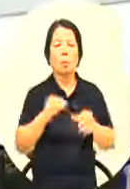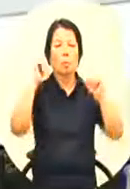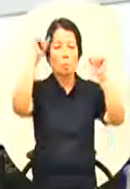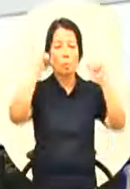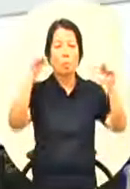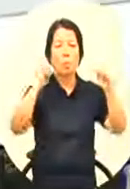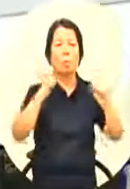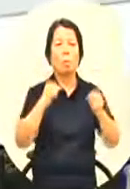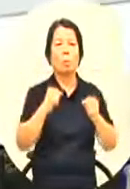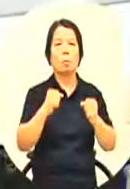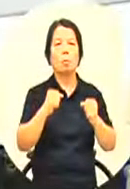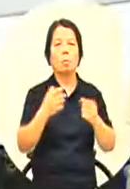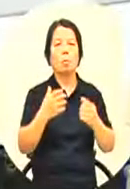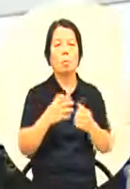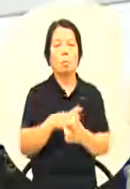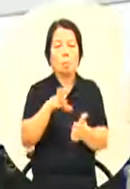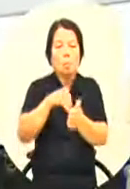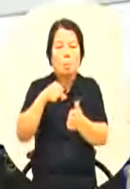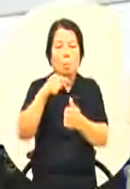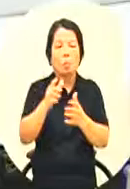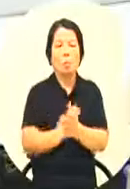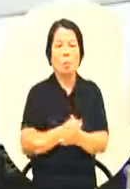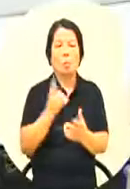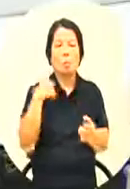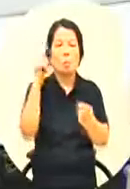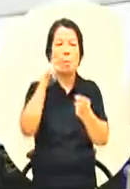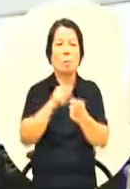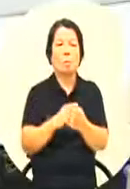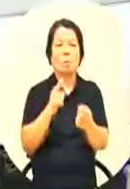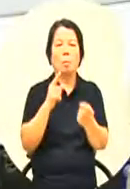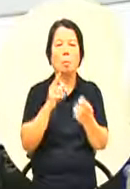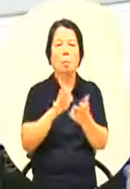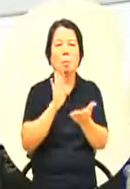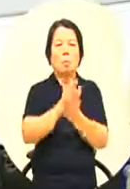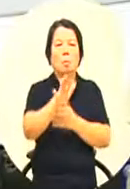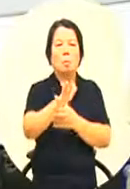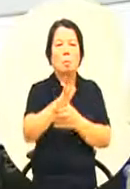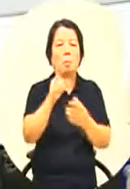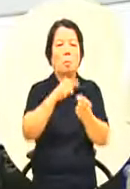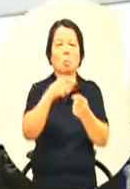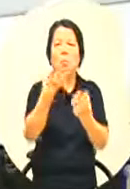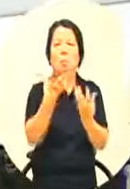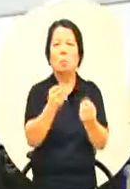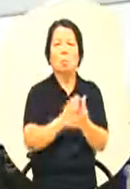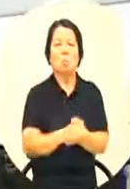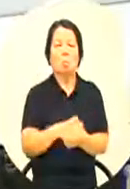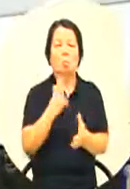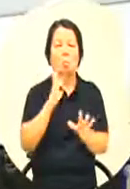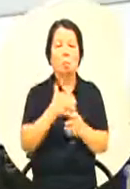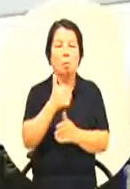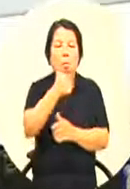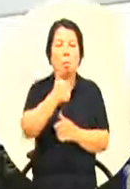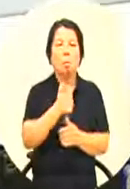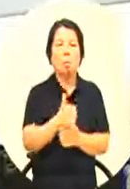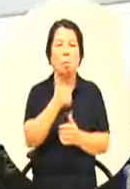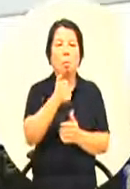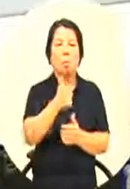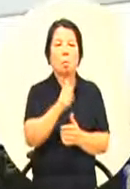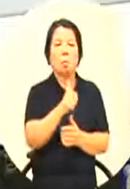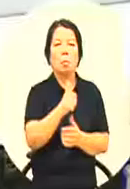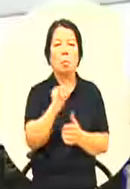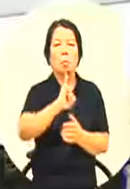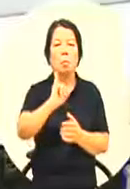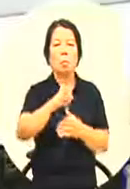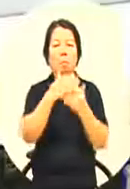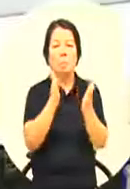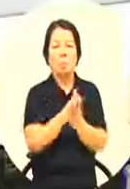那这一次这一次呢我们从礼乐奥运呢我们谢淑薇小姐呢她的退选之